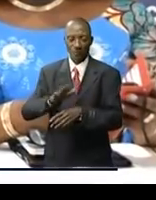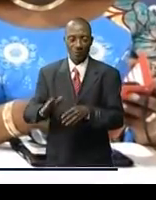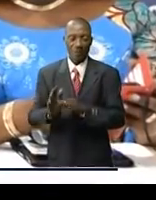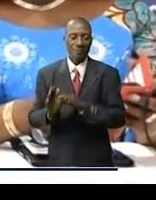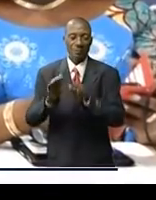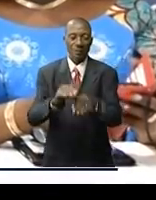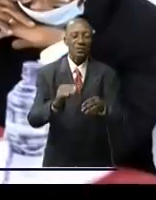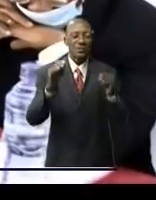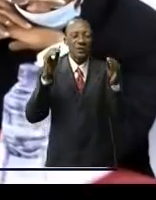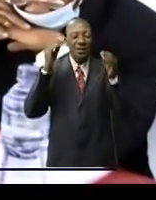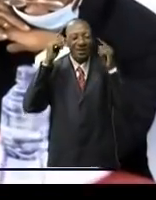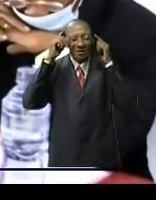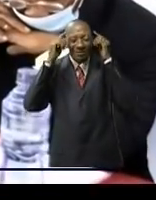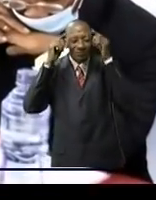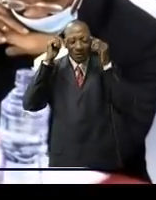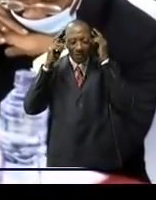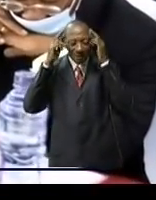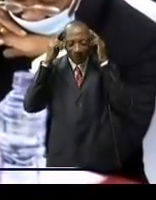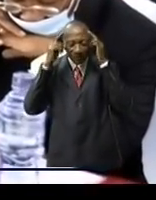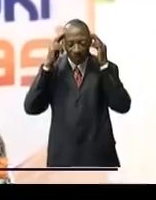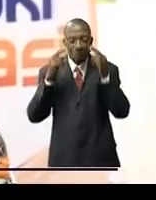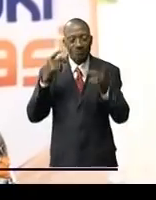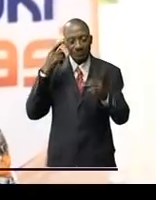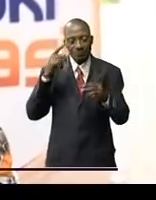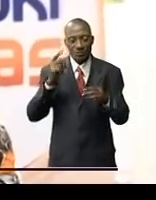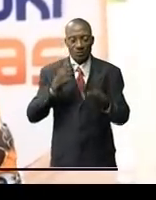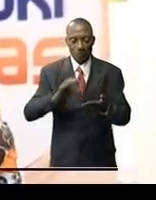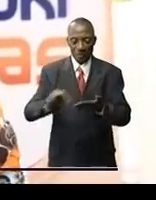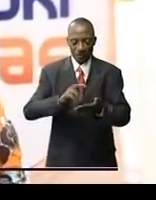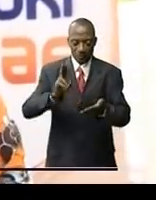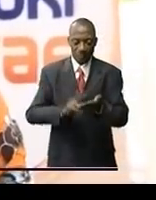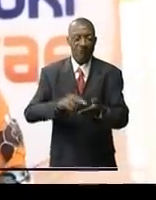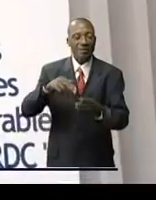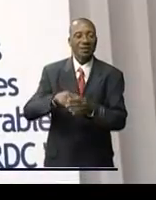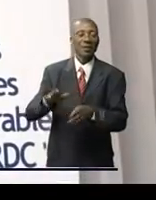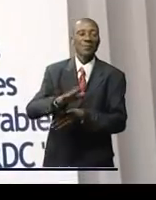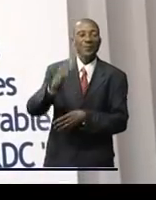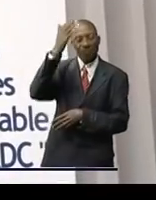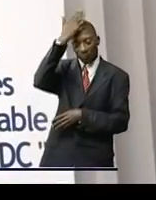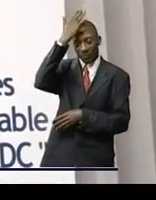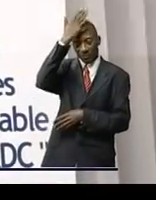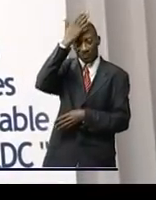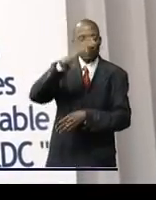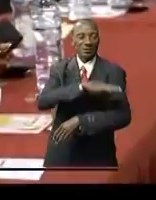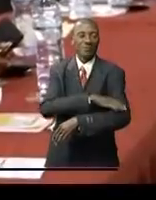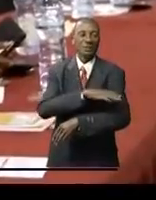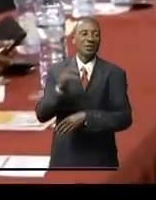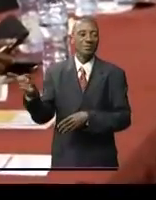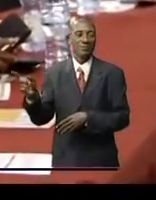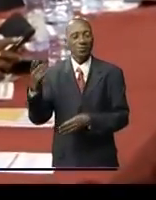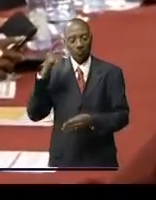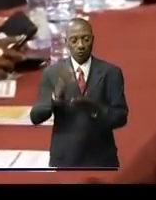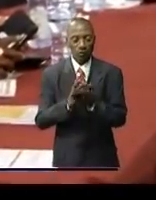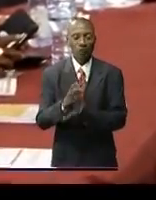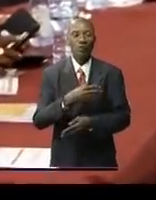prescrits de l'article 14 du protocole de Maputo lesquels garantit aux femmes de façon spécifique les droits à la santé